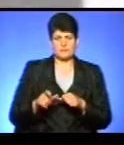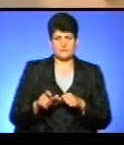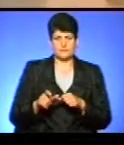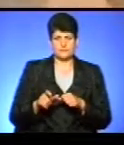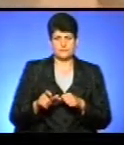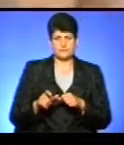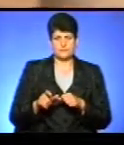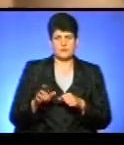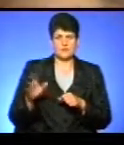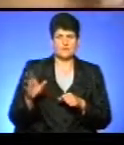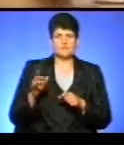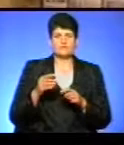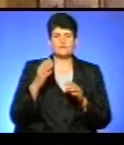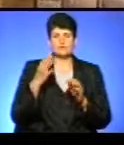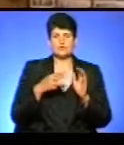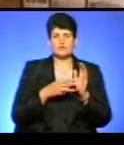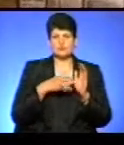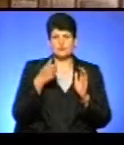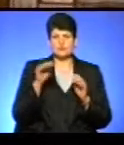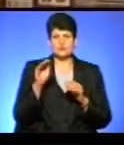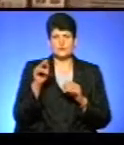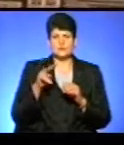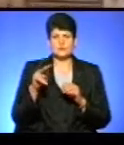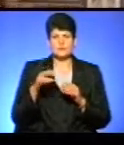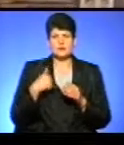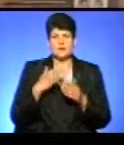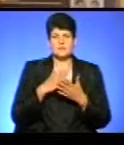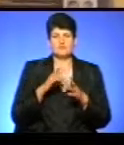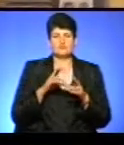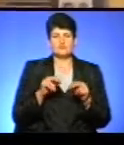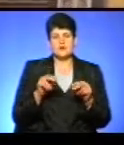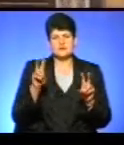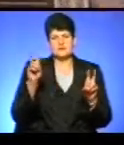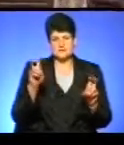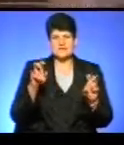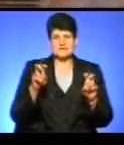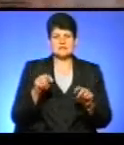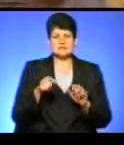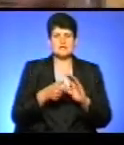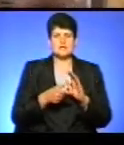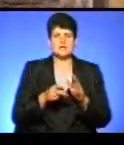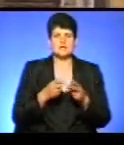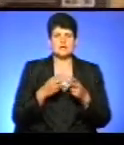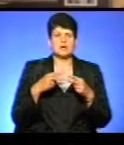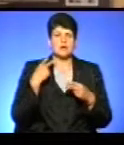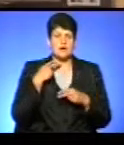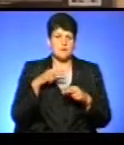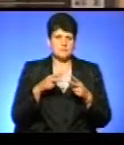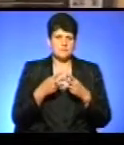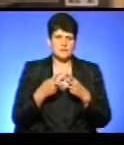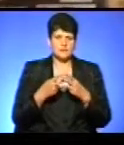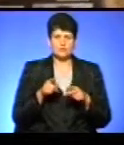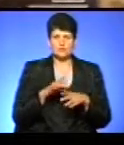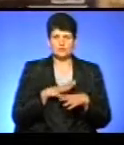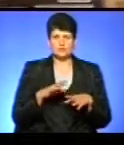В 48-му році в жовтній листопаді я мав щастя сидіти в тій камері. В тій камері були тільки одні двері, не